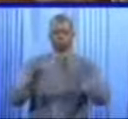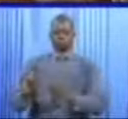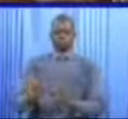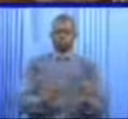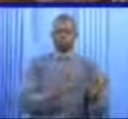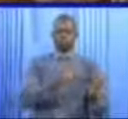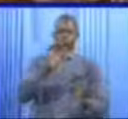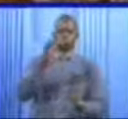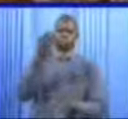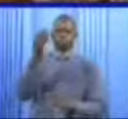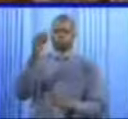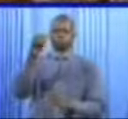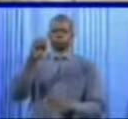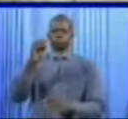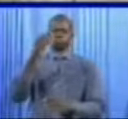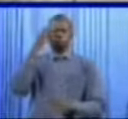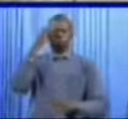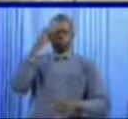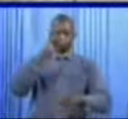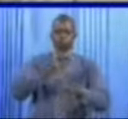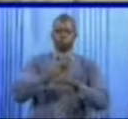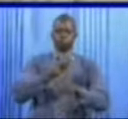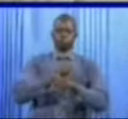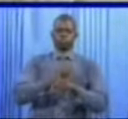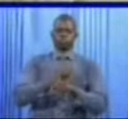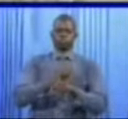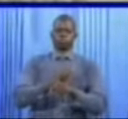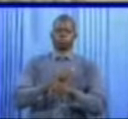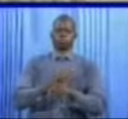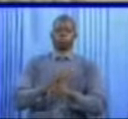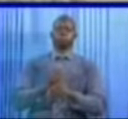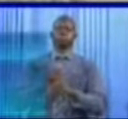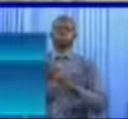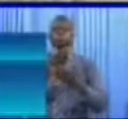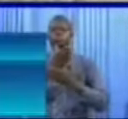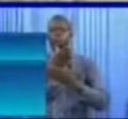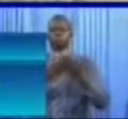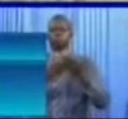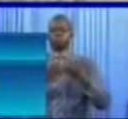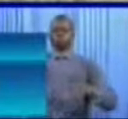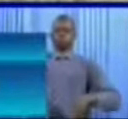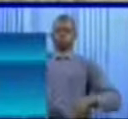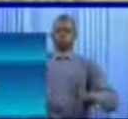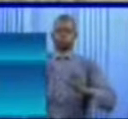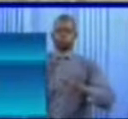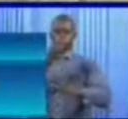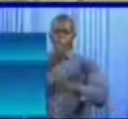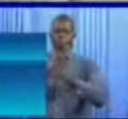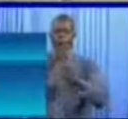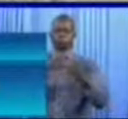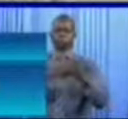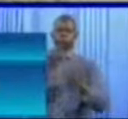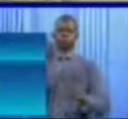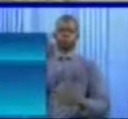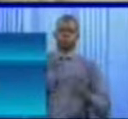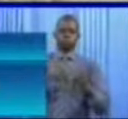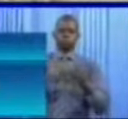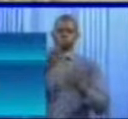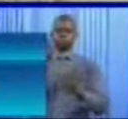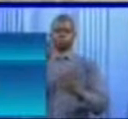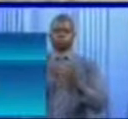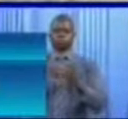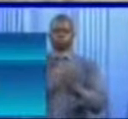95%. Pour l'opération à mi-parcours, je veux dire pour les années 2011, 2012, 2013,